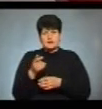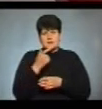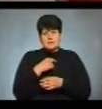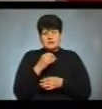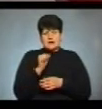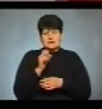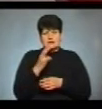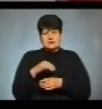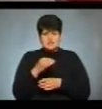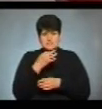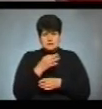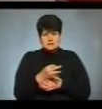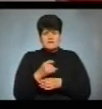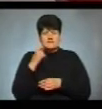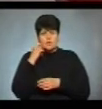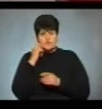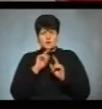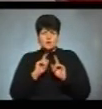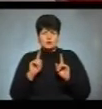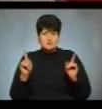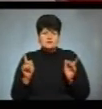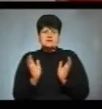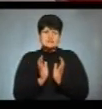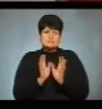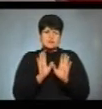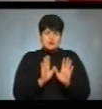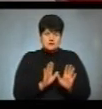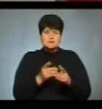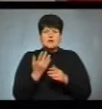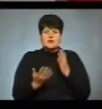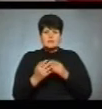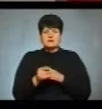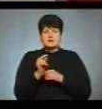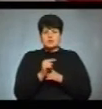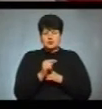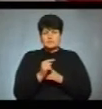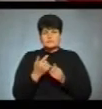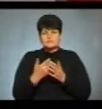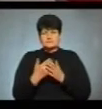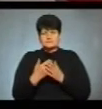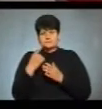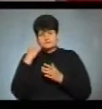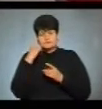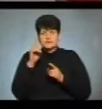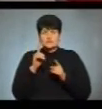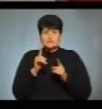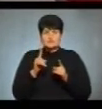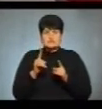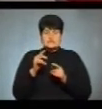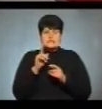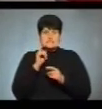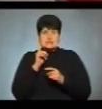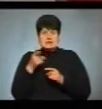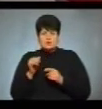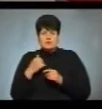Андрій, відповідно, вікові особливості зберігаються. Але, напевне, той, скажімо так, стереотип був, що за Зеленського